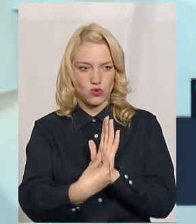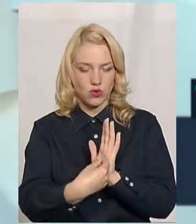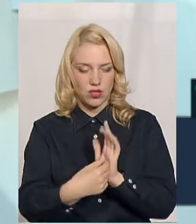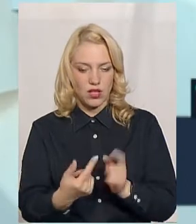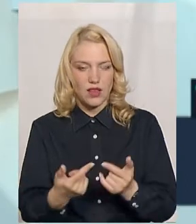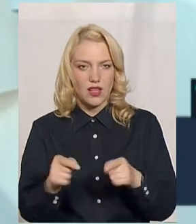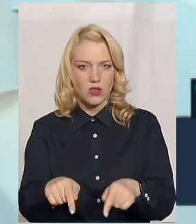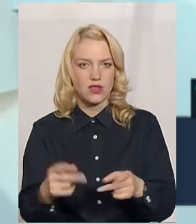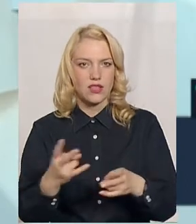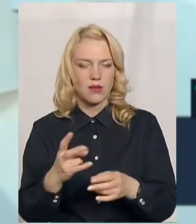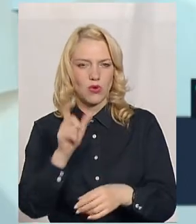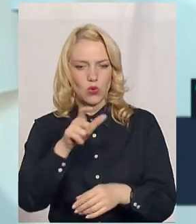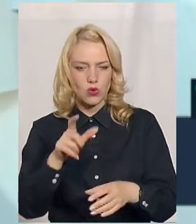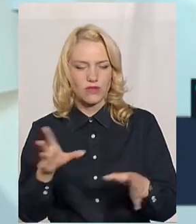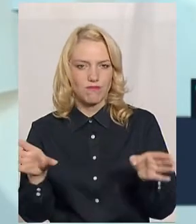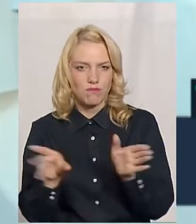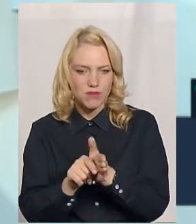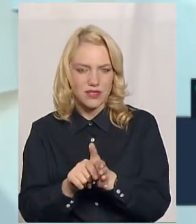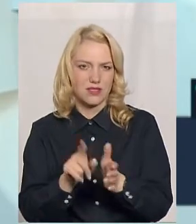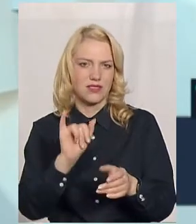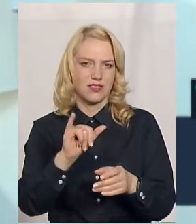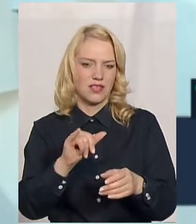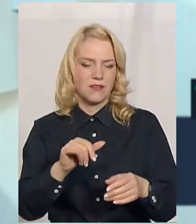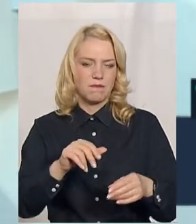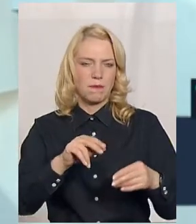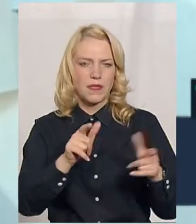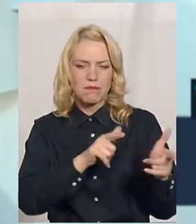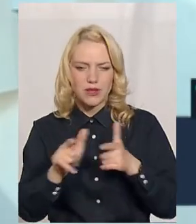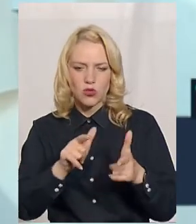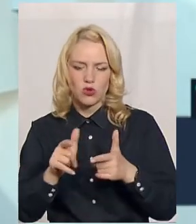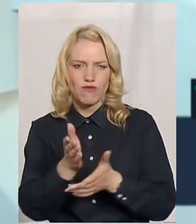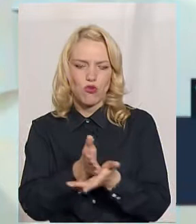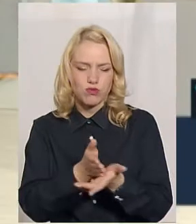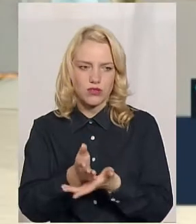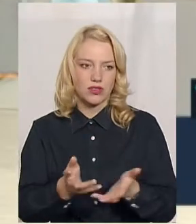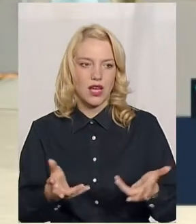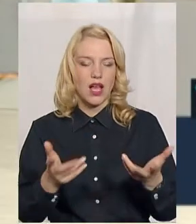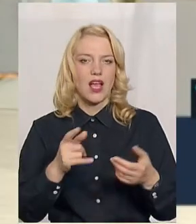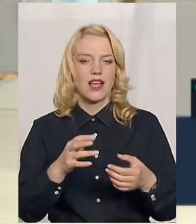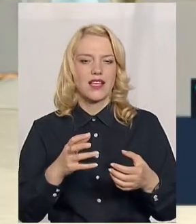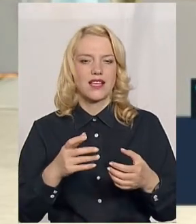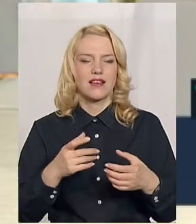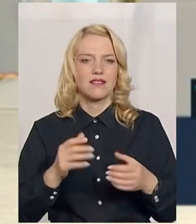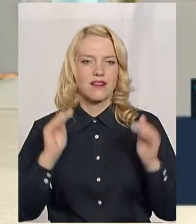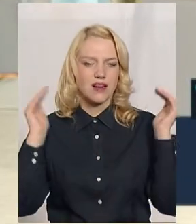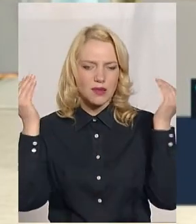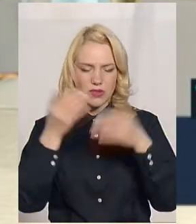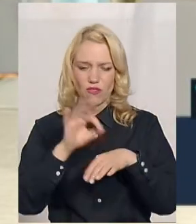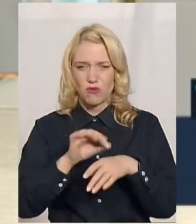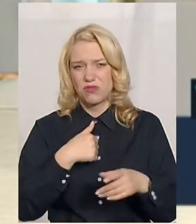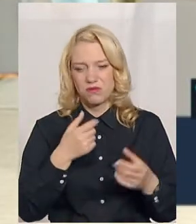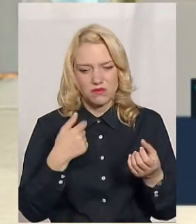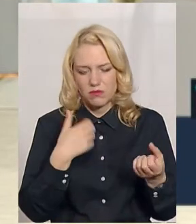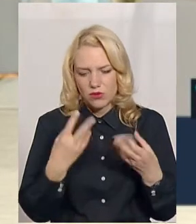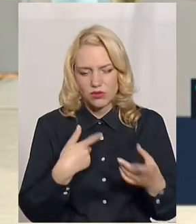Для нього потрібен персонал відповідний, підготовка, обслуговування. Ми реанімаційних хворих переводили в інші лікарні. Це обласна